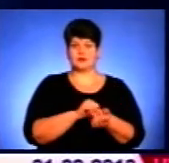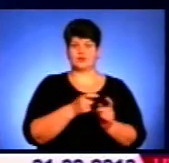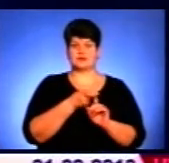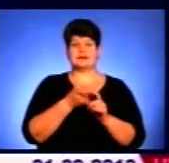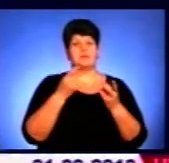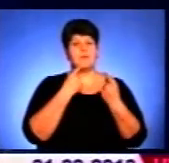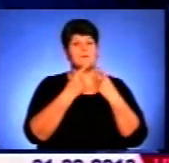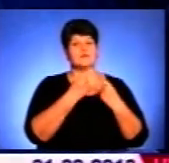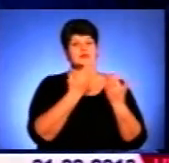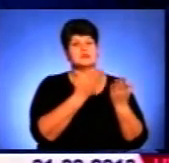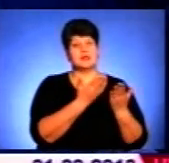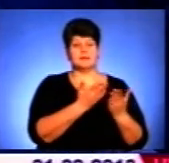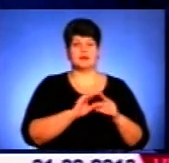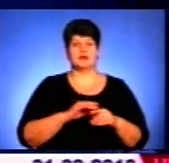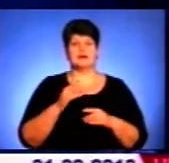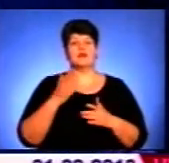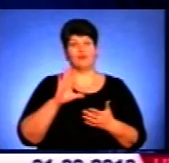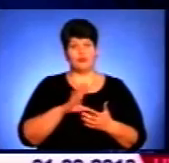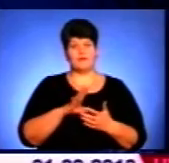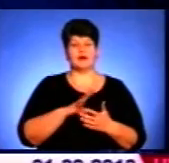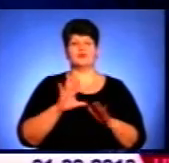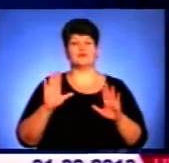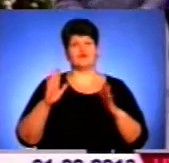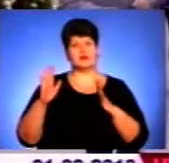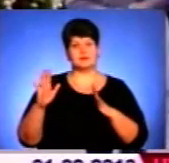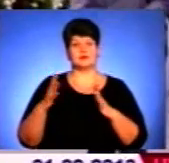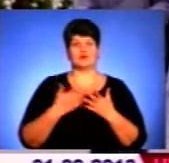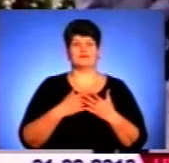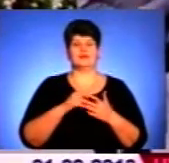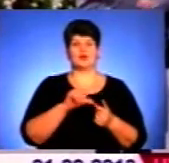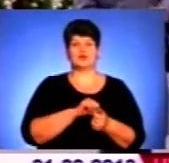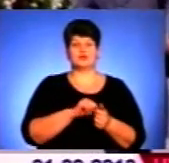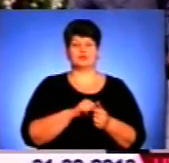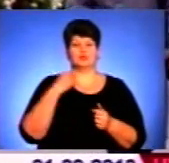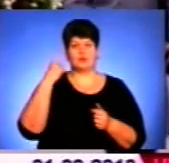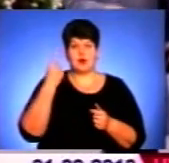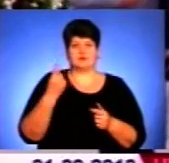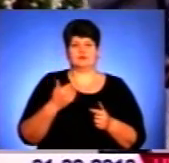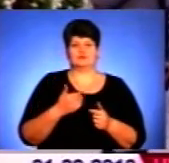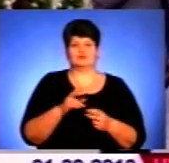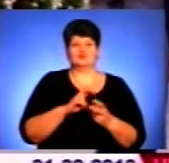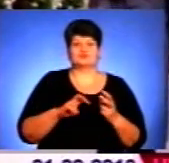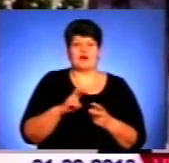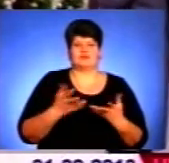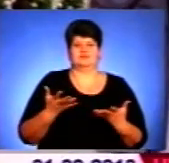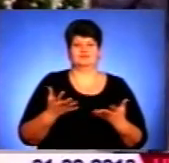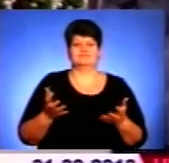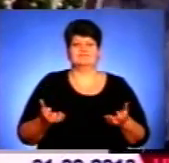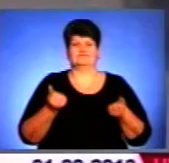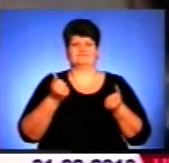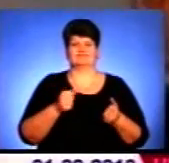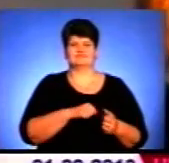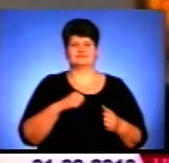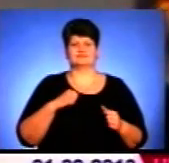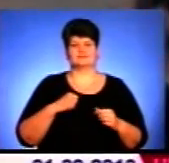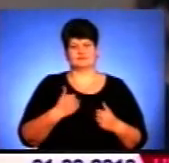поговорити з ними. Не поодинокі випадки, коли у наркотичному дурмані люди шукають порятунку від самотності. Розпізнати людину у